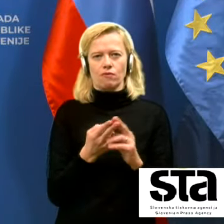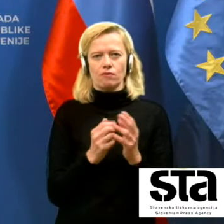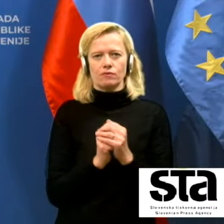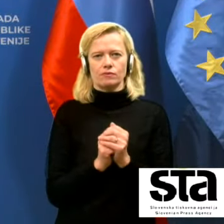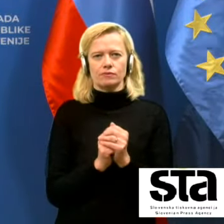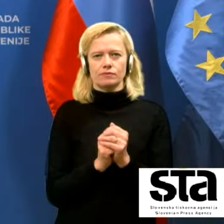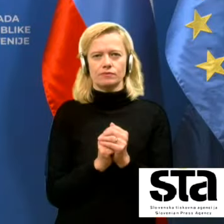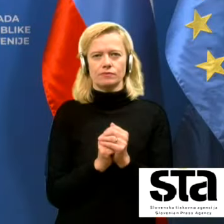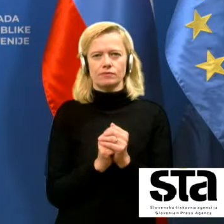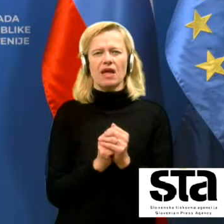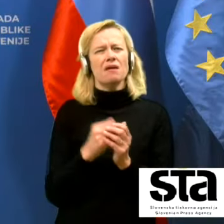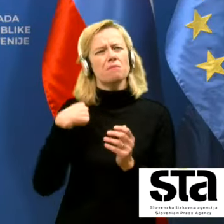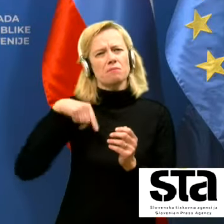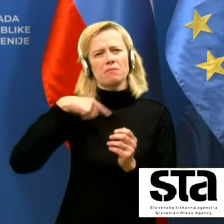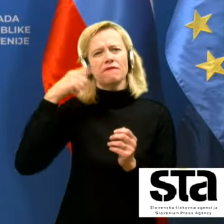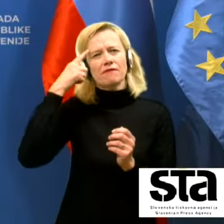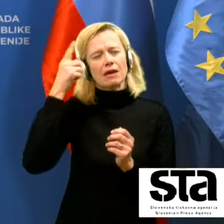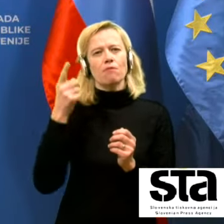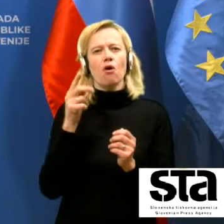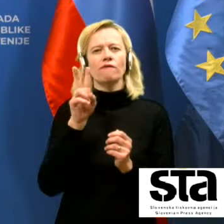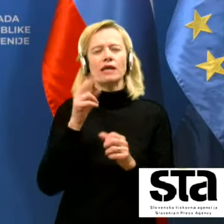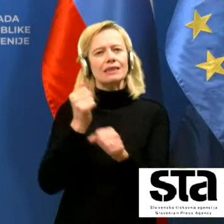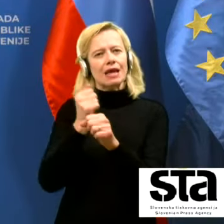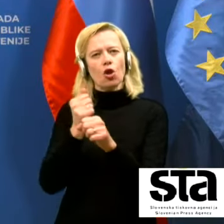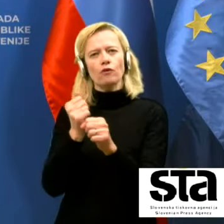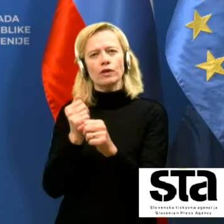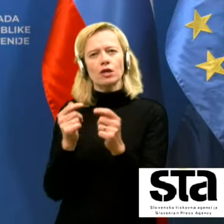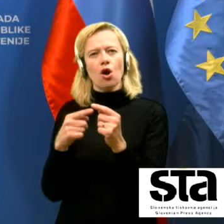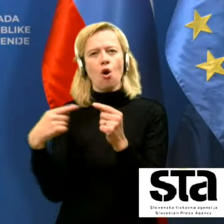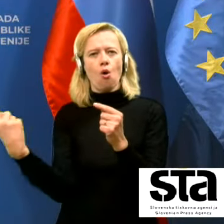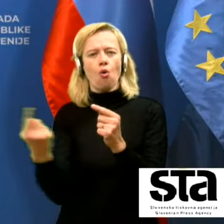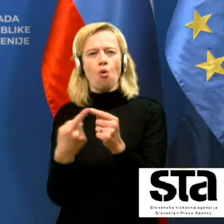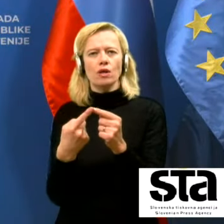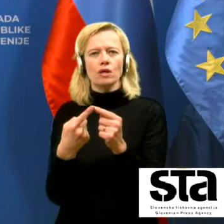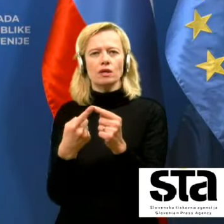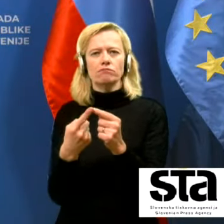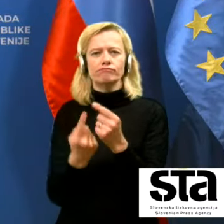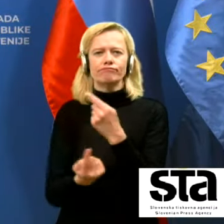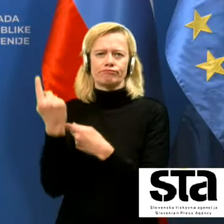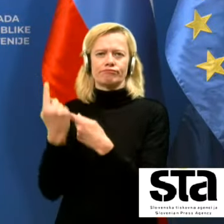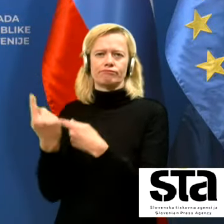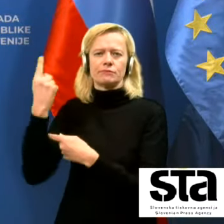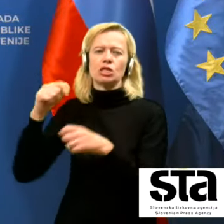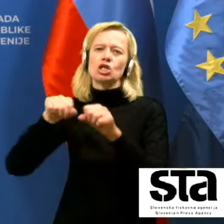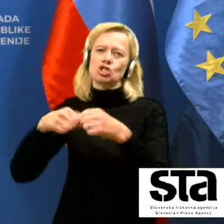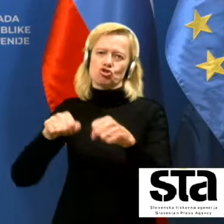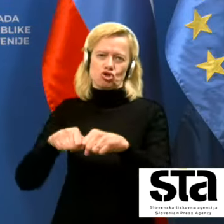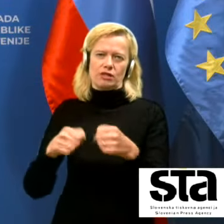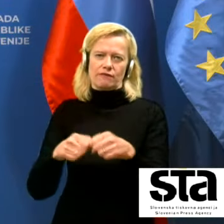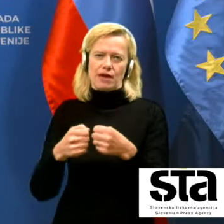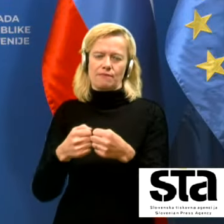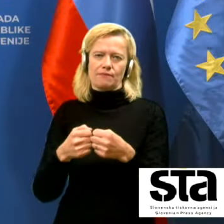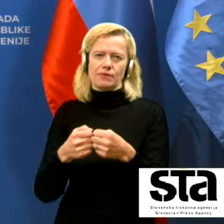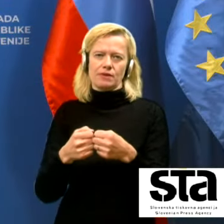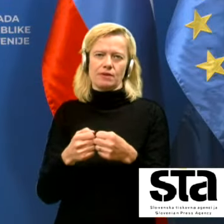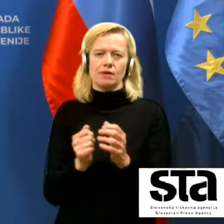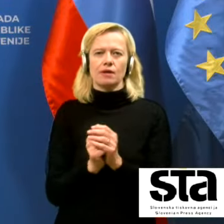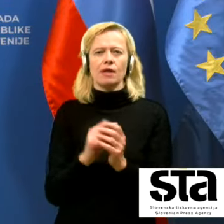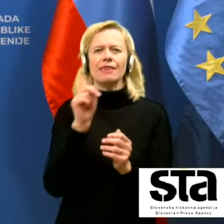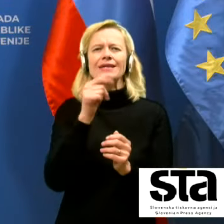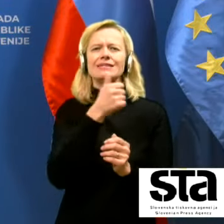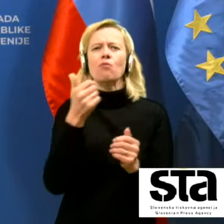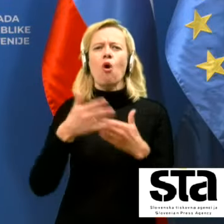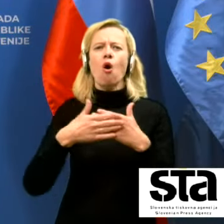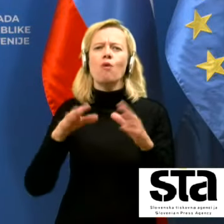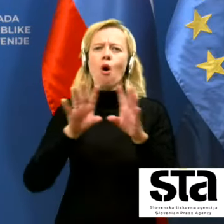predvsem v delovnih okoljih prihaja do številnih kršitev in sicer ne morda ob samem upravljanju dela, ampak v